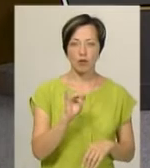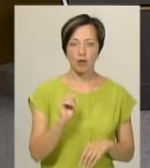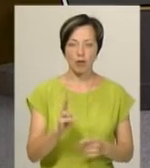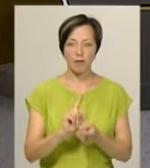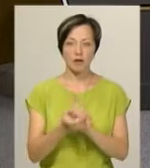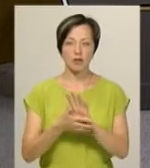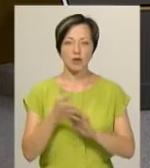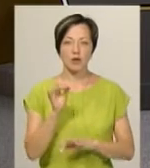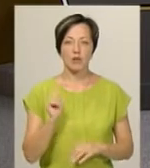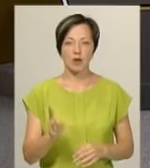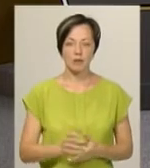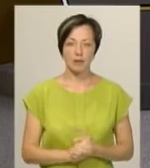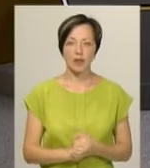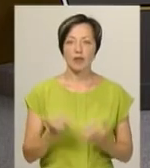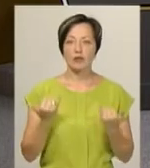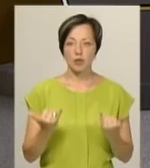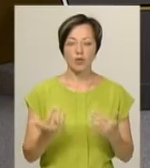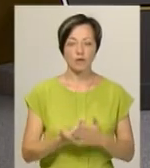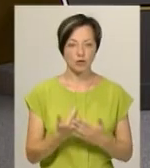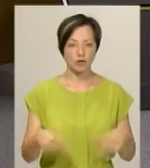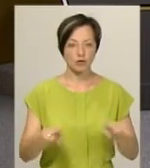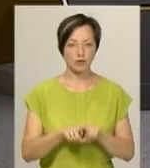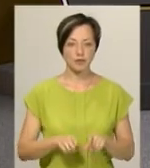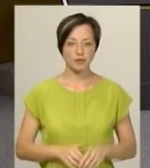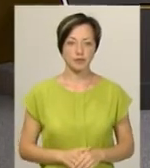диктор жестової мови Ольга Рибак. Сьогодні у випуску.